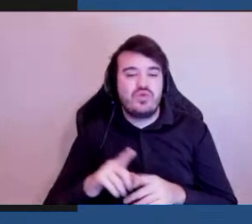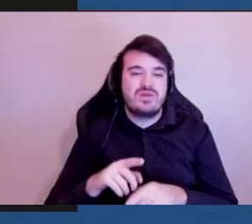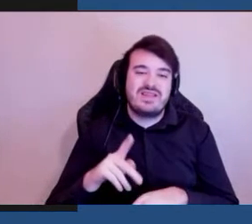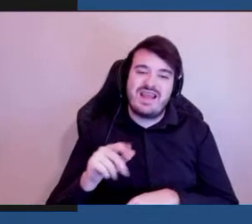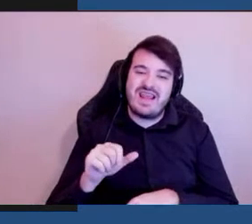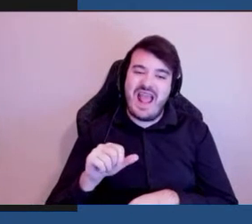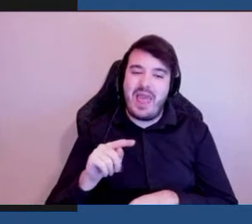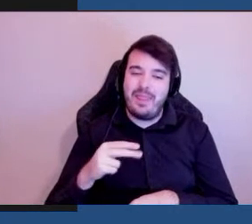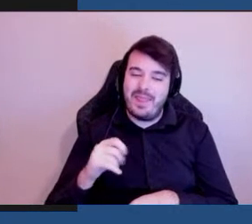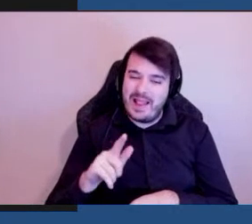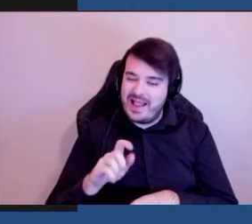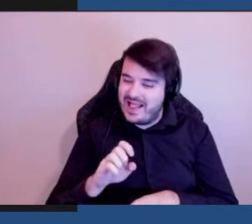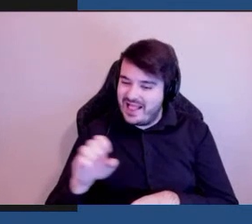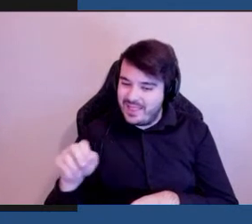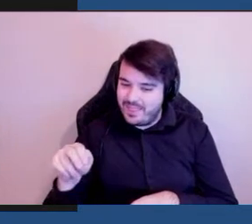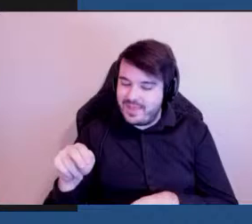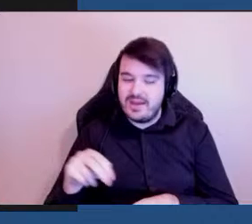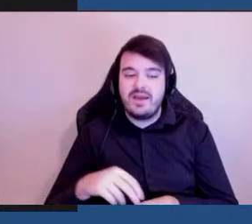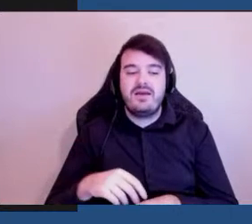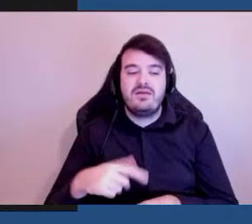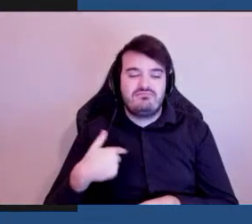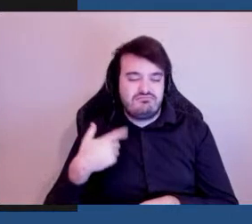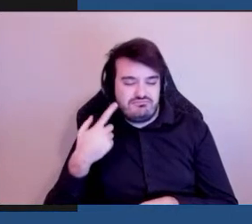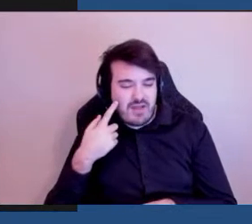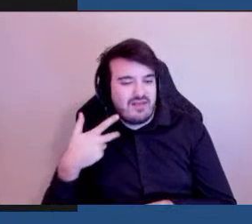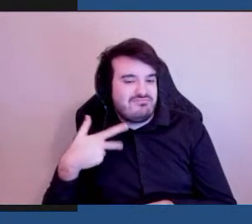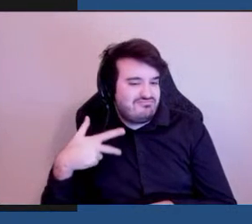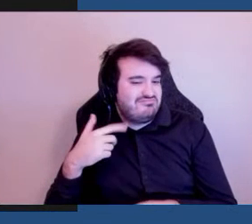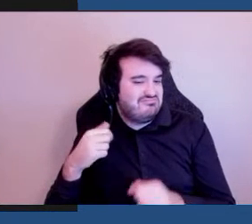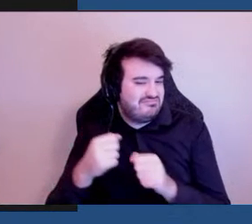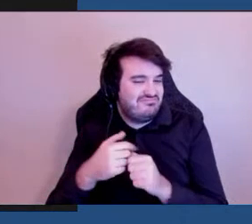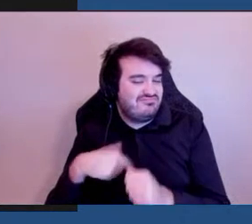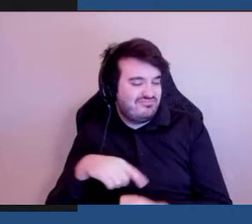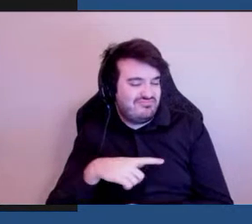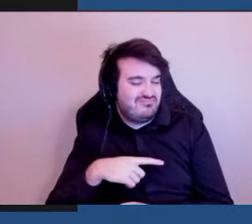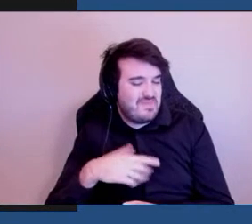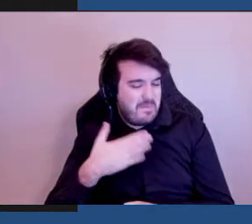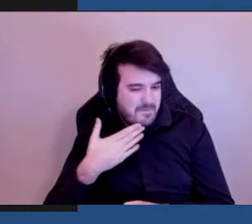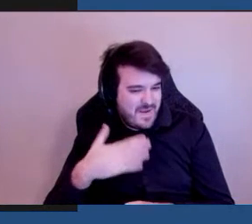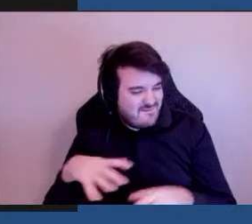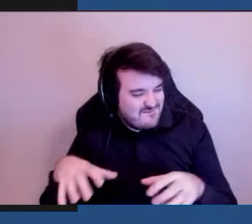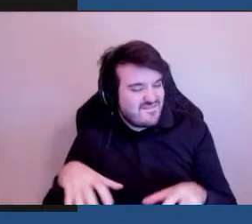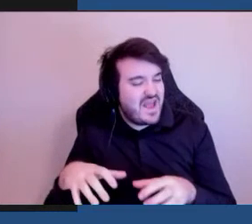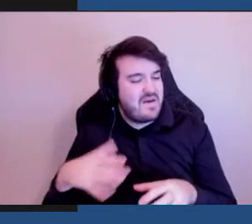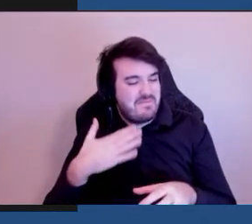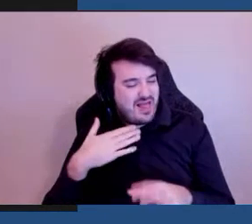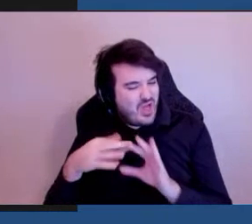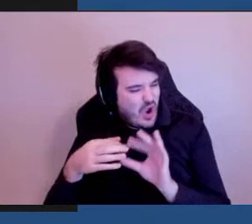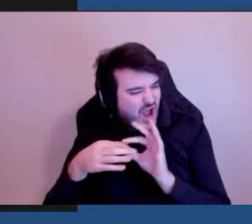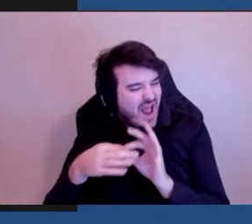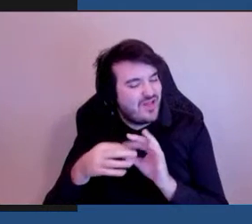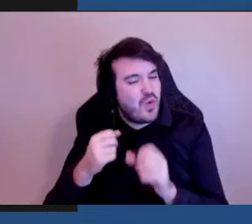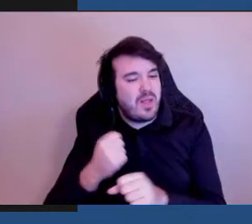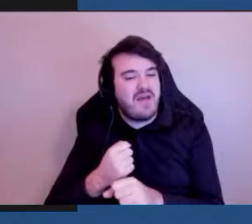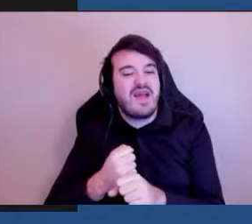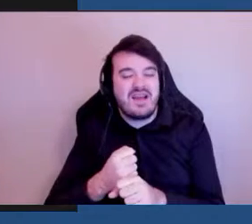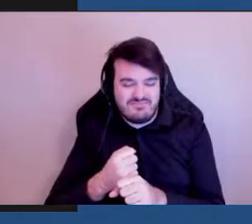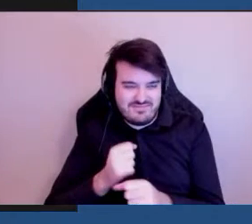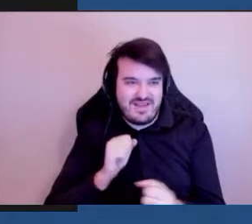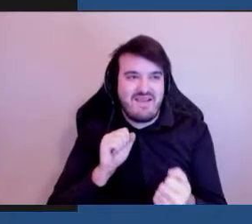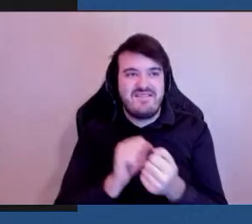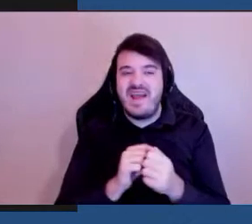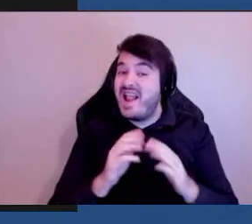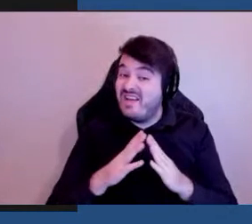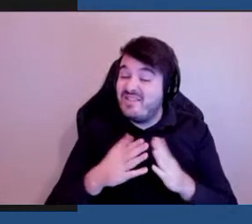je pense que nous avons nous avons finalement une bonne relation de travail maintenant avec la